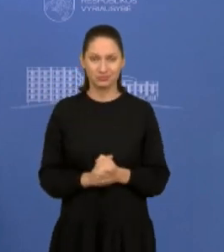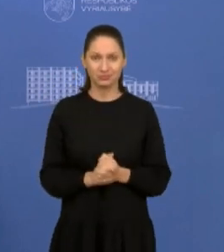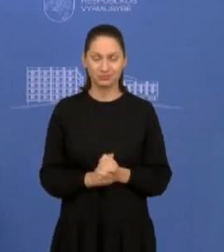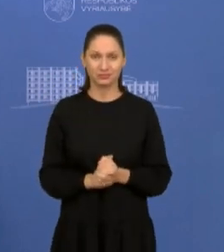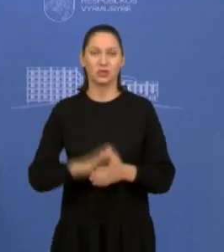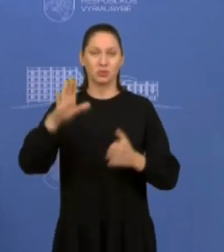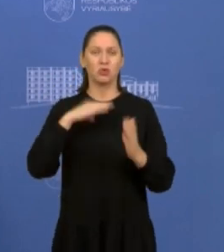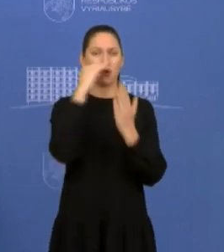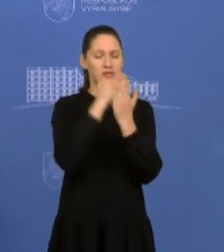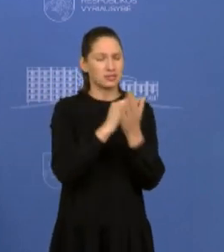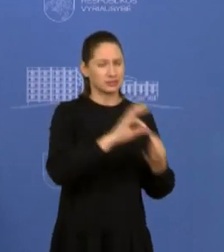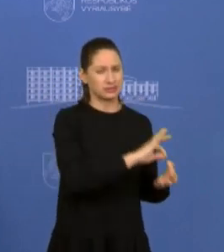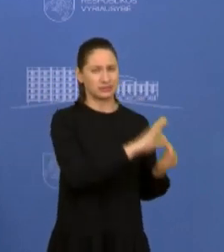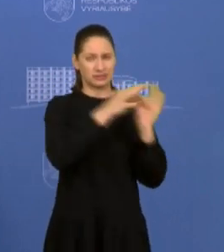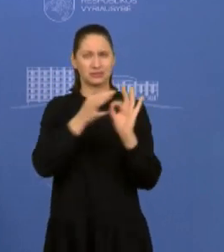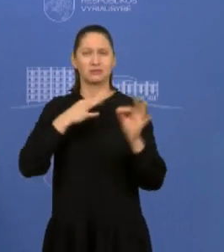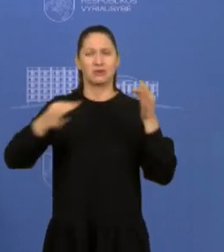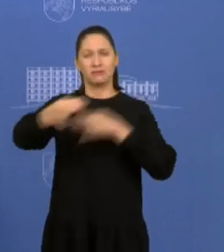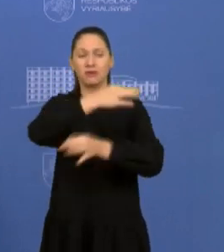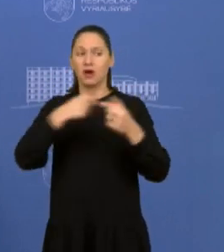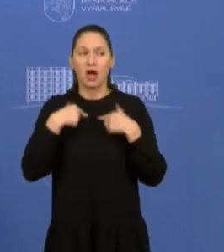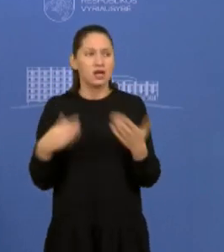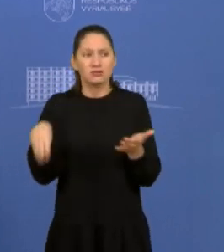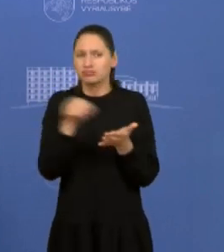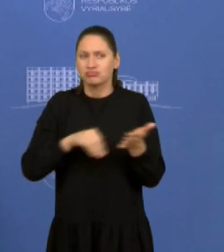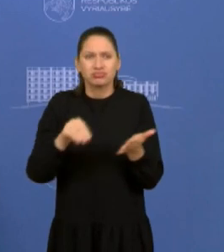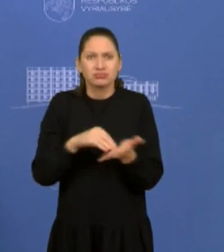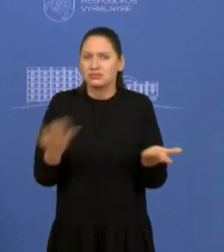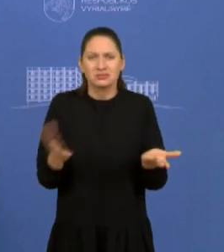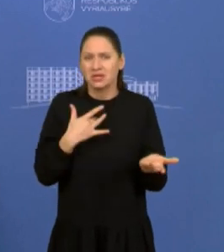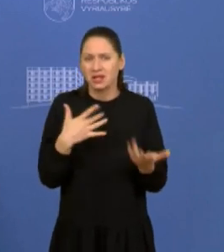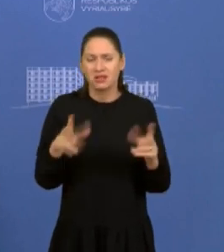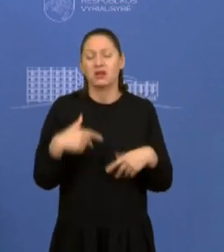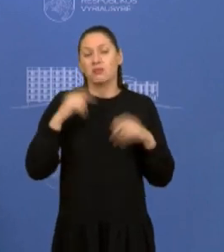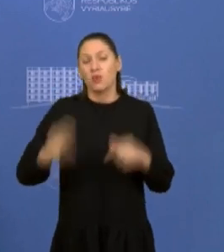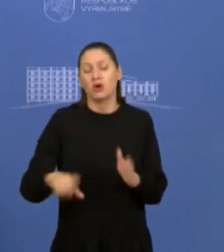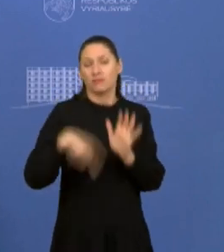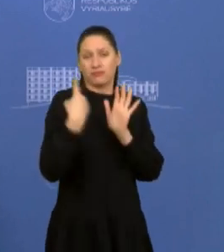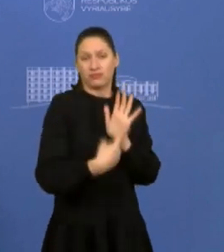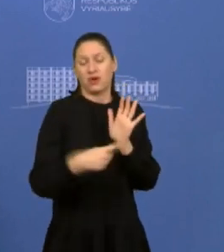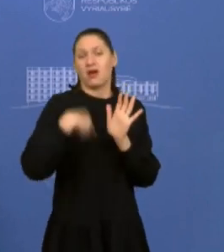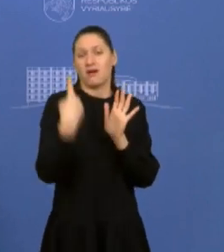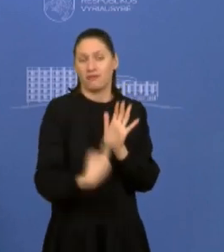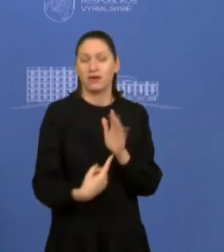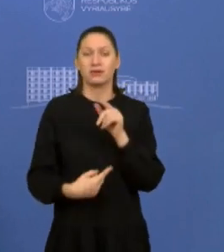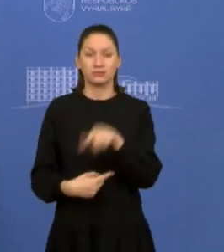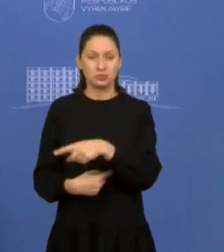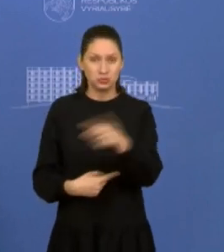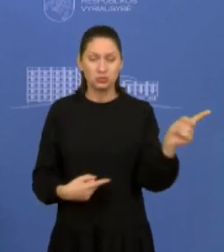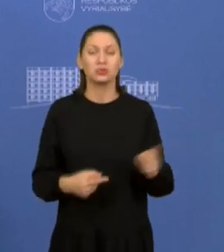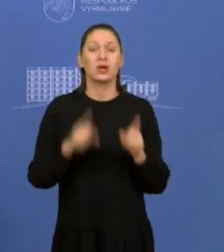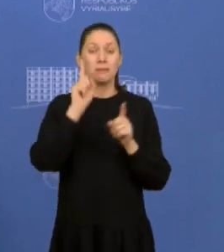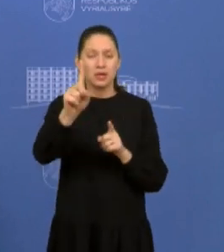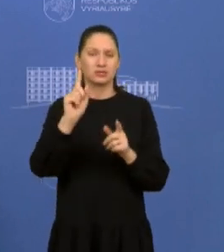išsamei buvo projektai pristatyti vyriausybės posėdėje, gal nelabai aš dubliuočiau, gal leisčiaus į konkretisnius klausimus, bet noriu iškart